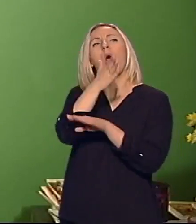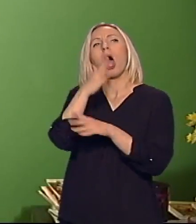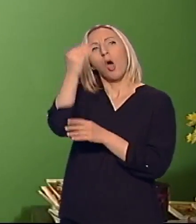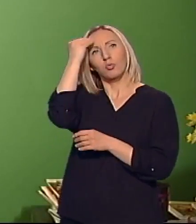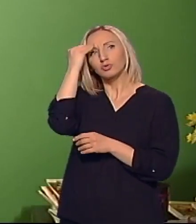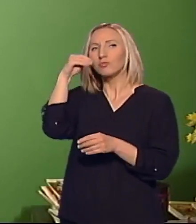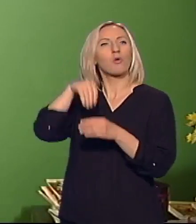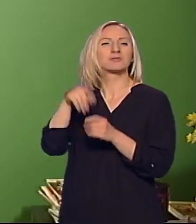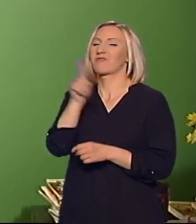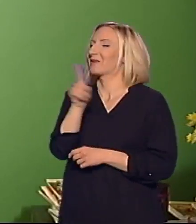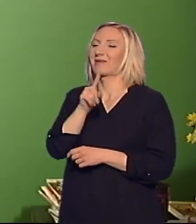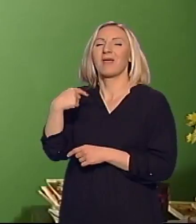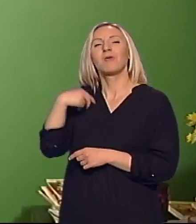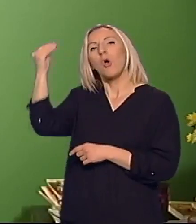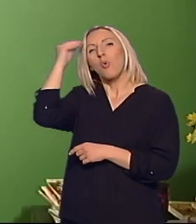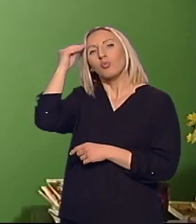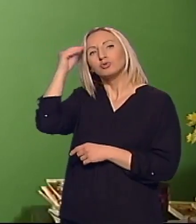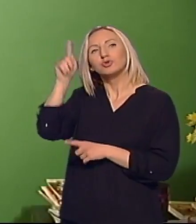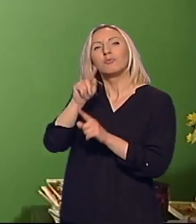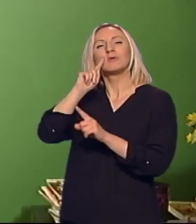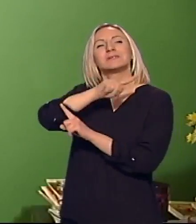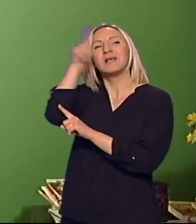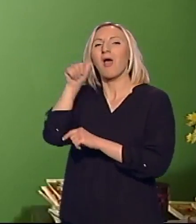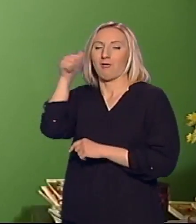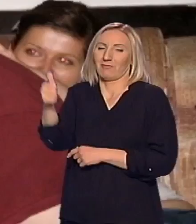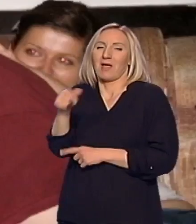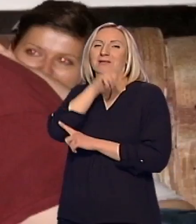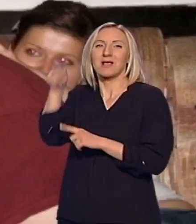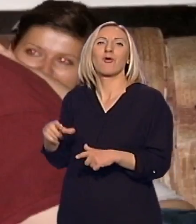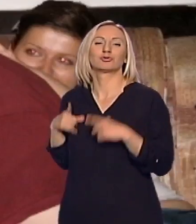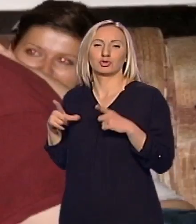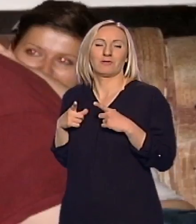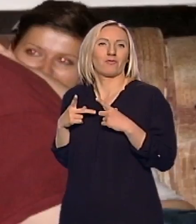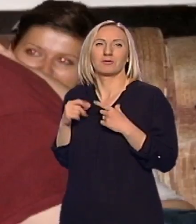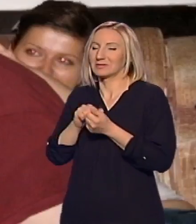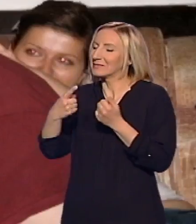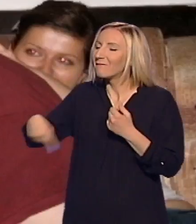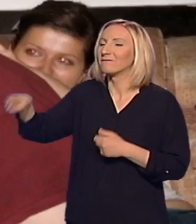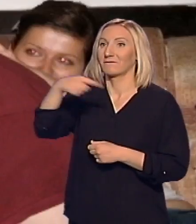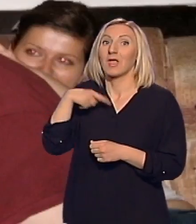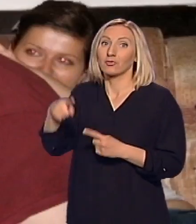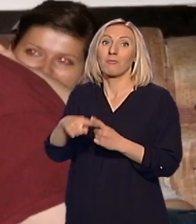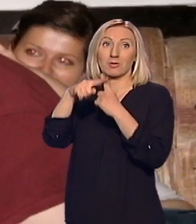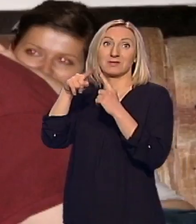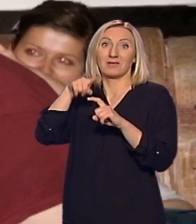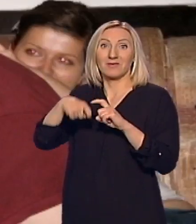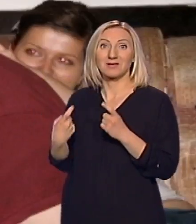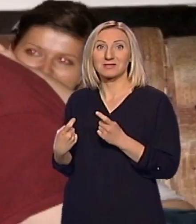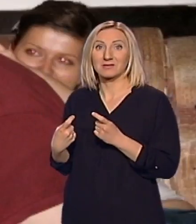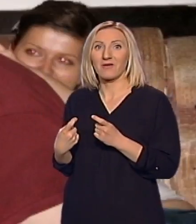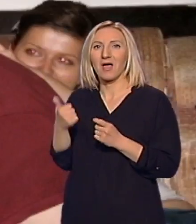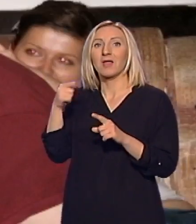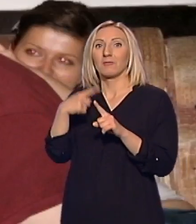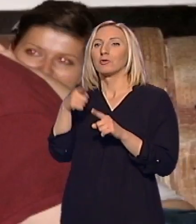nije istina. Mi svi učimo ceo život, pa i oni. To mi je isto jedna od pozitivnih stvari i jedna